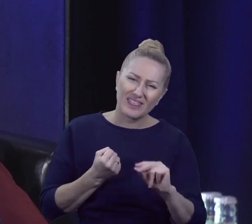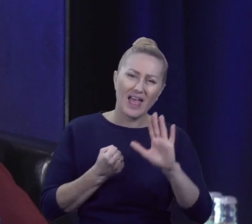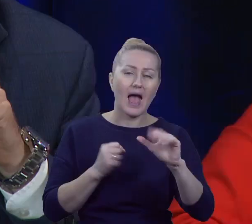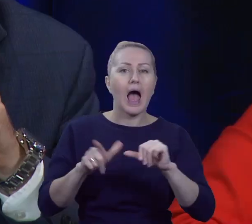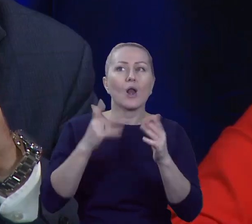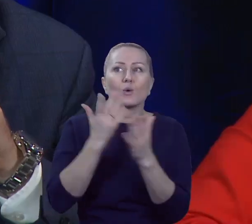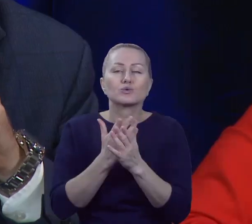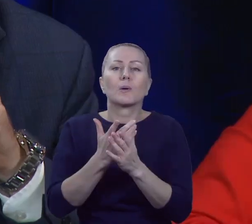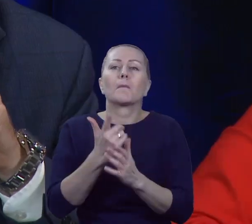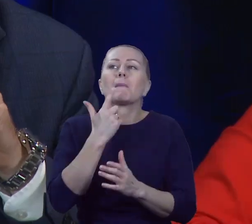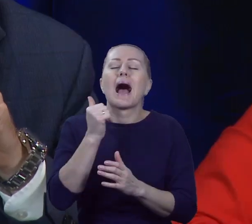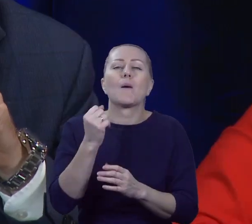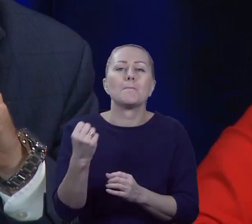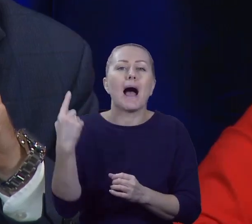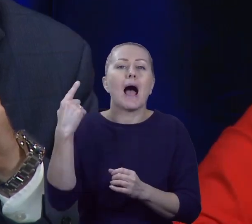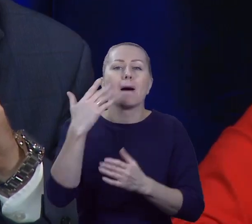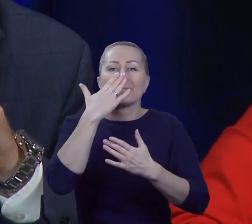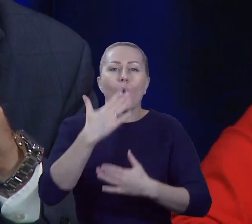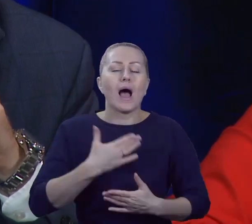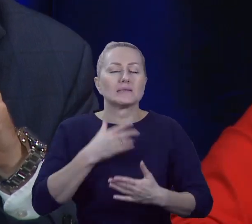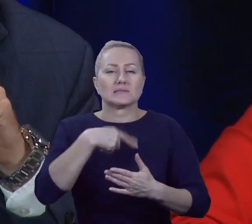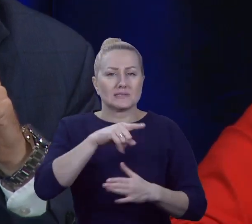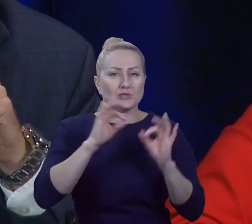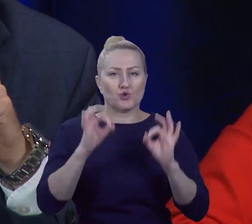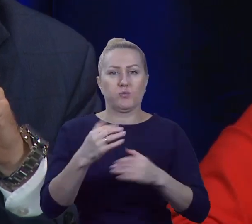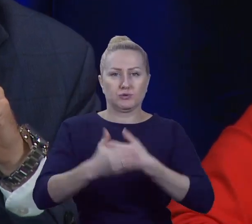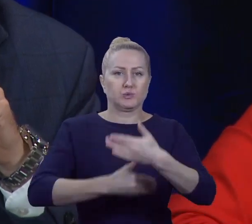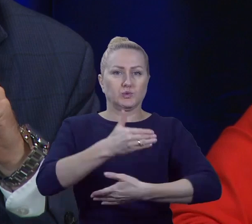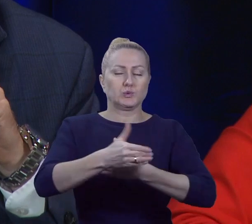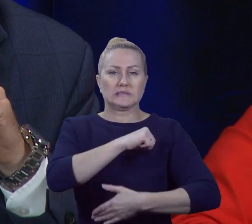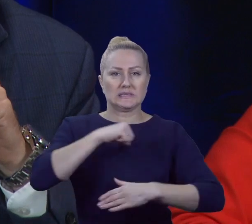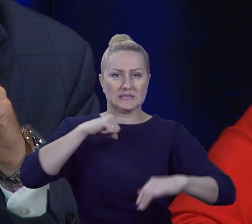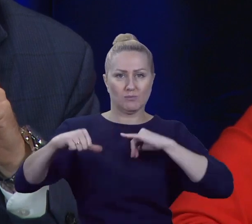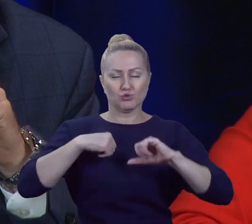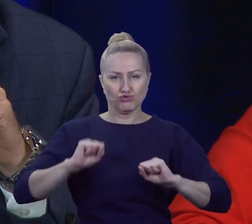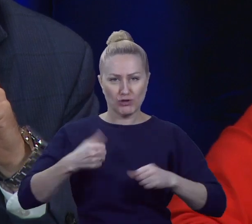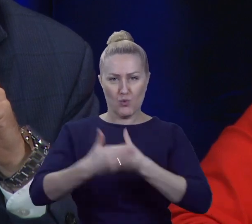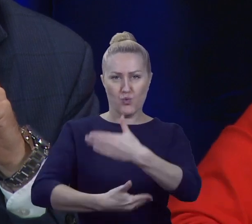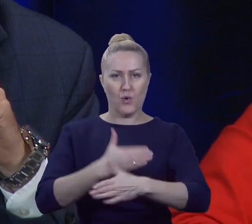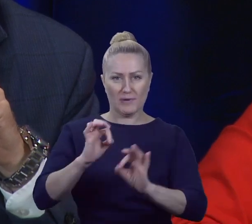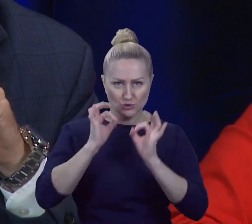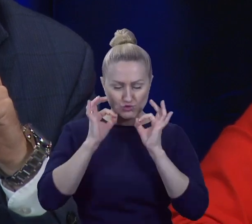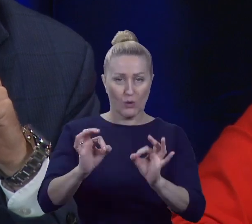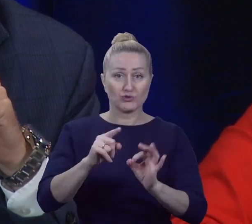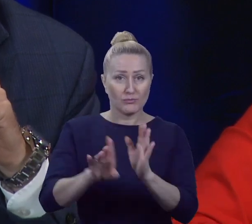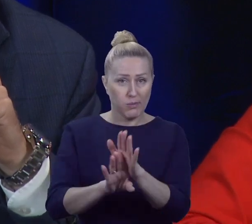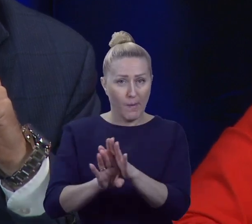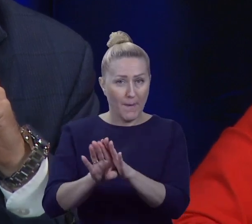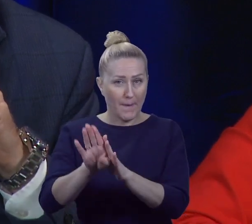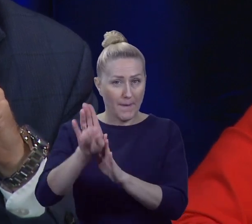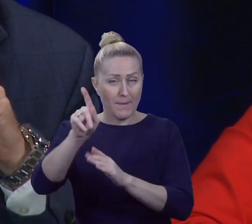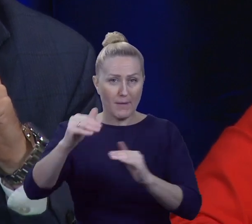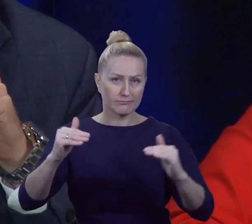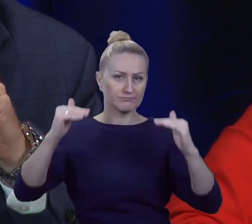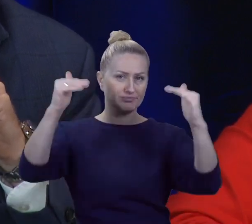tam światełko może gdzieś tam się w tunelu pojawia, że ten samorząd dalej będzie funkcjonował i będzie jego rosła ranga, bo